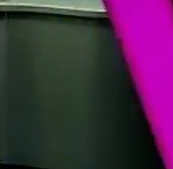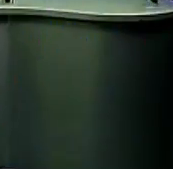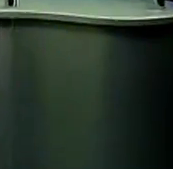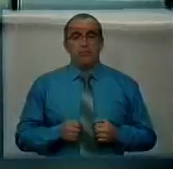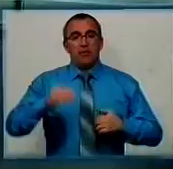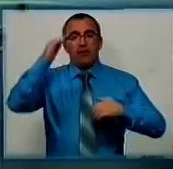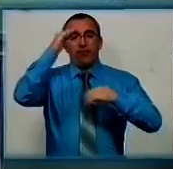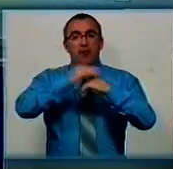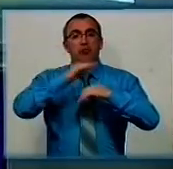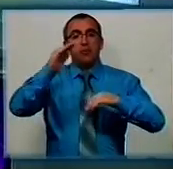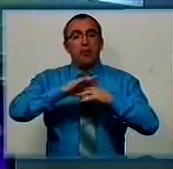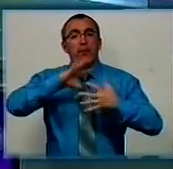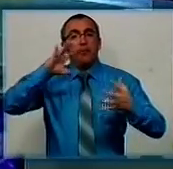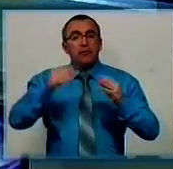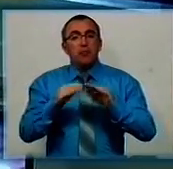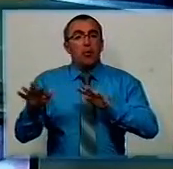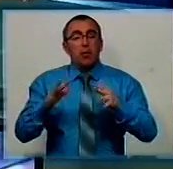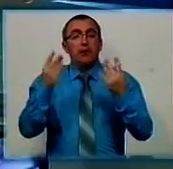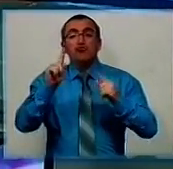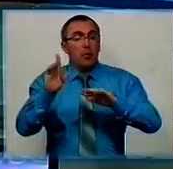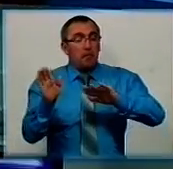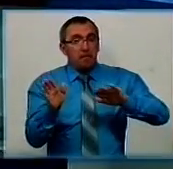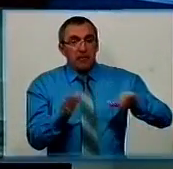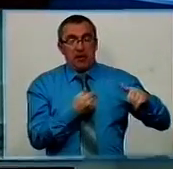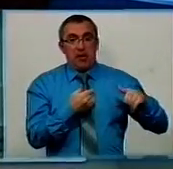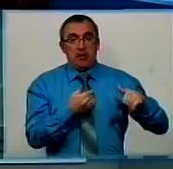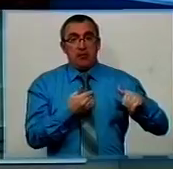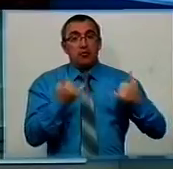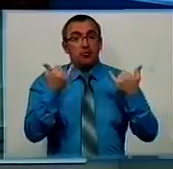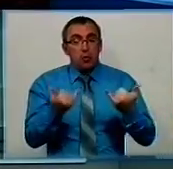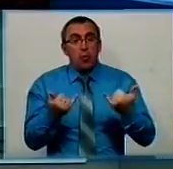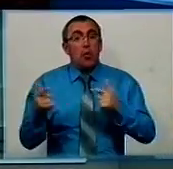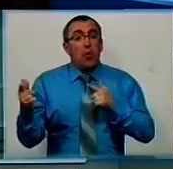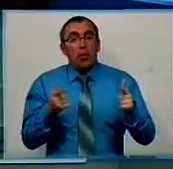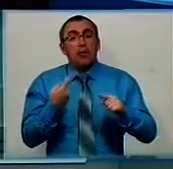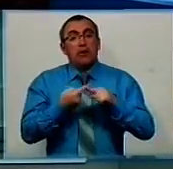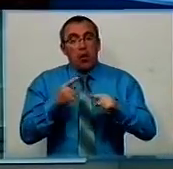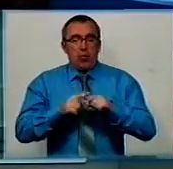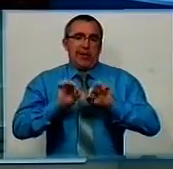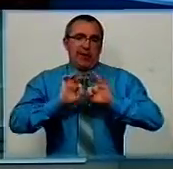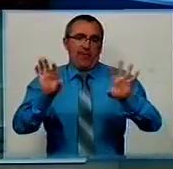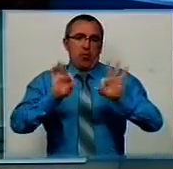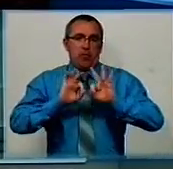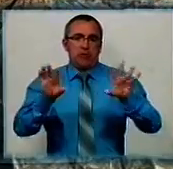Вечір добрий, підсумовуємо події дня, що минає. Мене звуть Анастасія Мусатенко. Сьогодні готували вам таку інформацію.